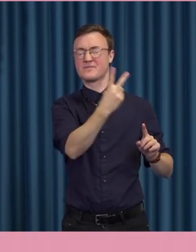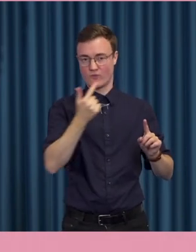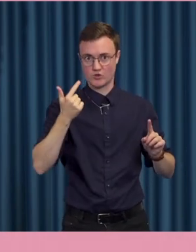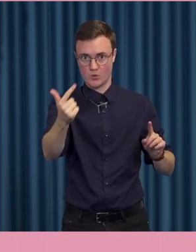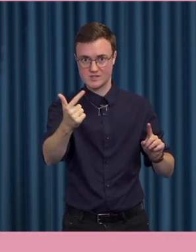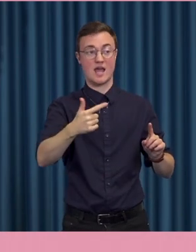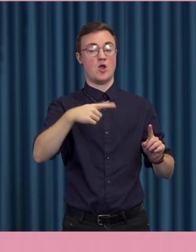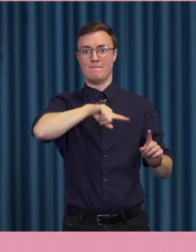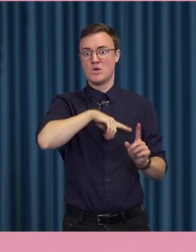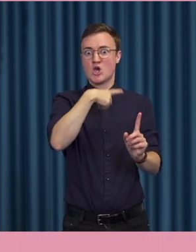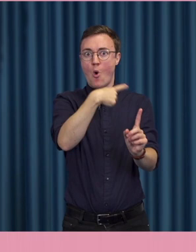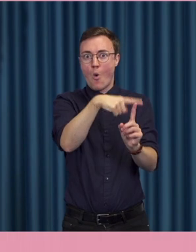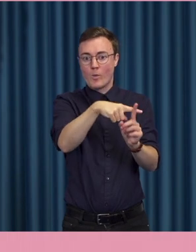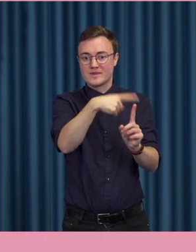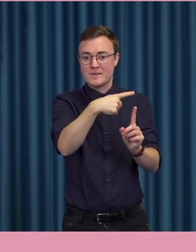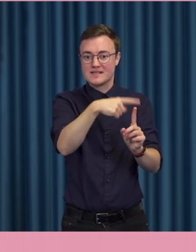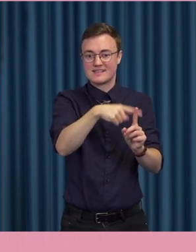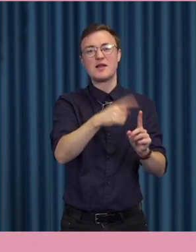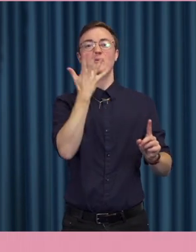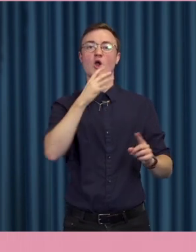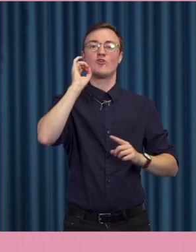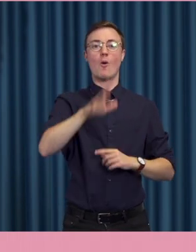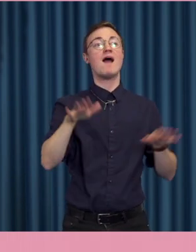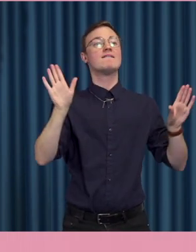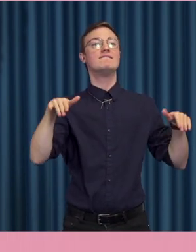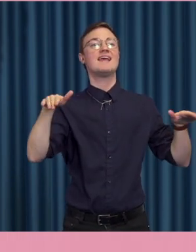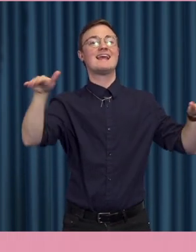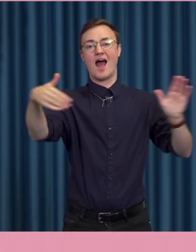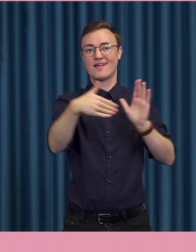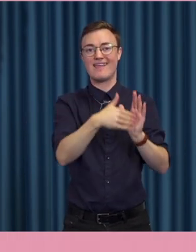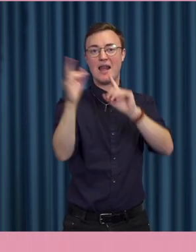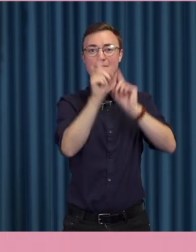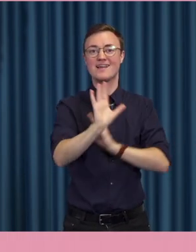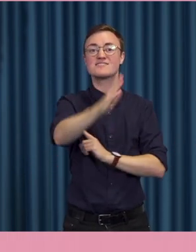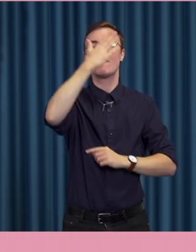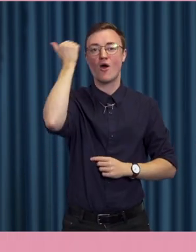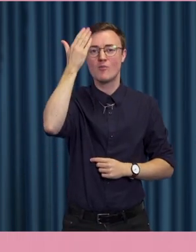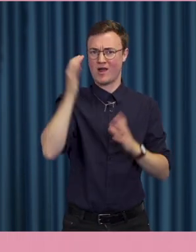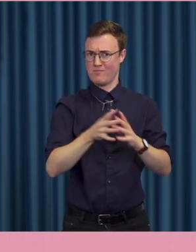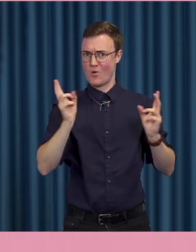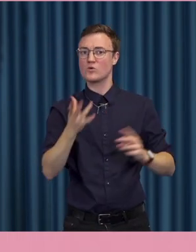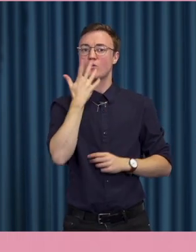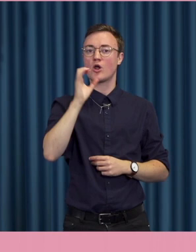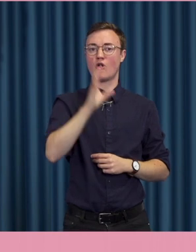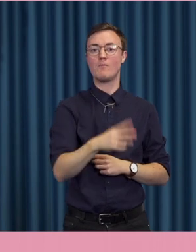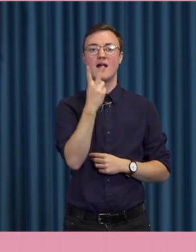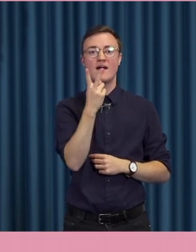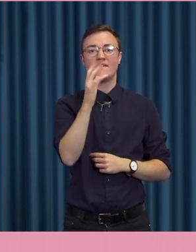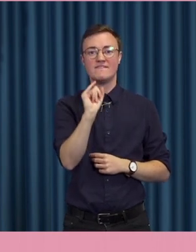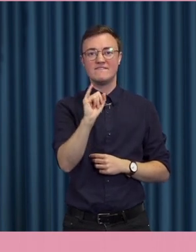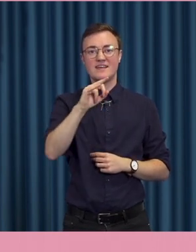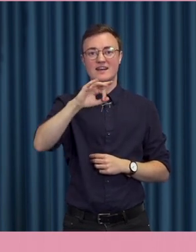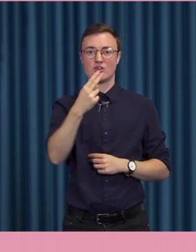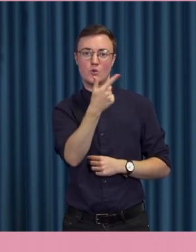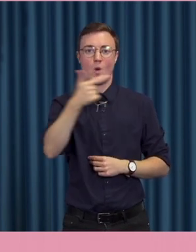Vi ser här vingar åt människans förmåga talades de till exempel. Men det talades också om virtuella torg för demokratiska